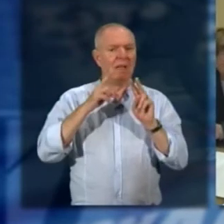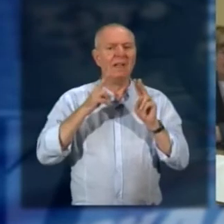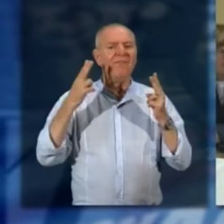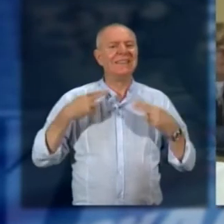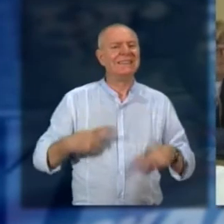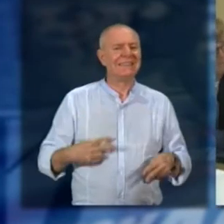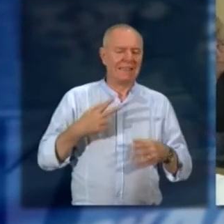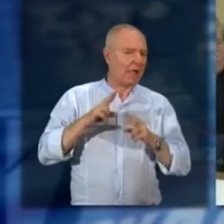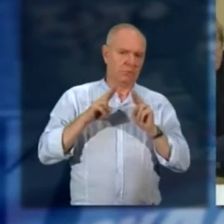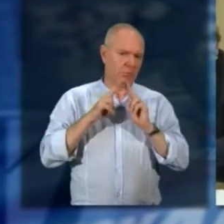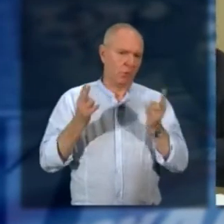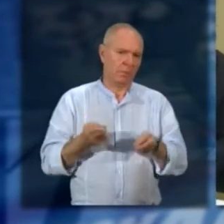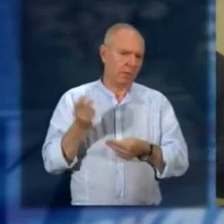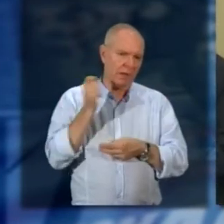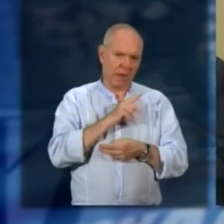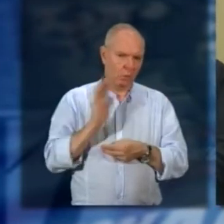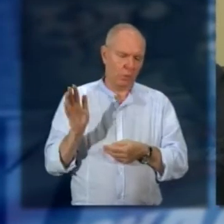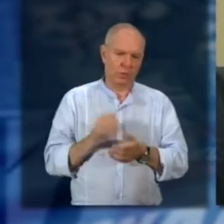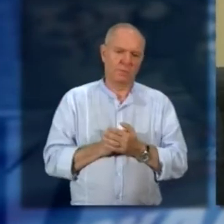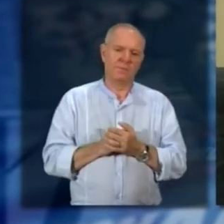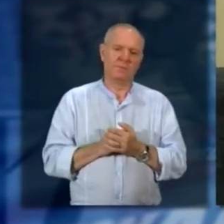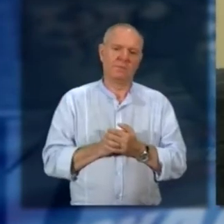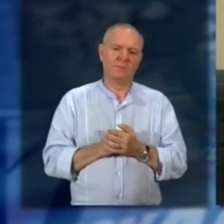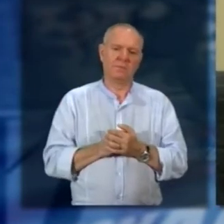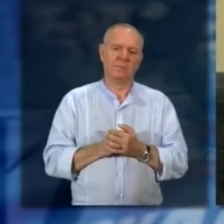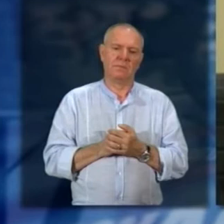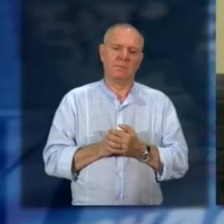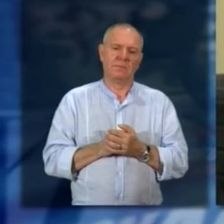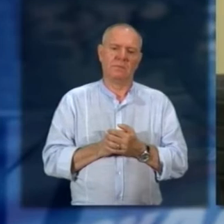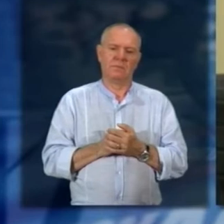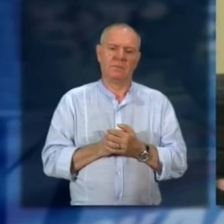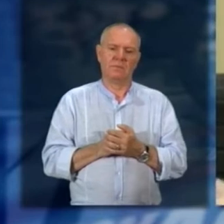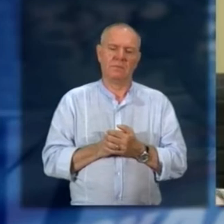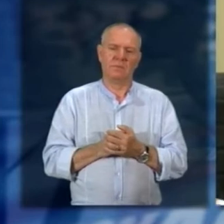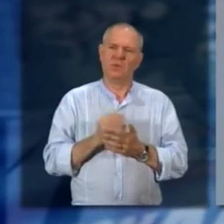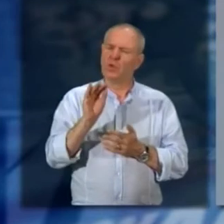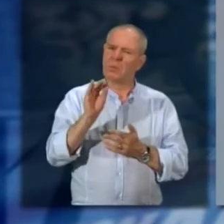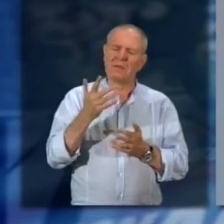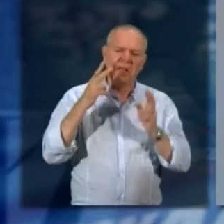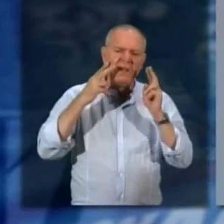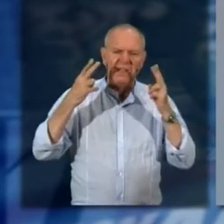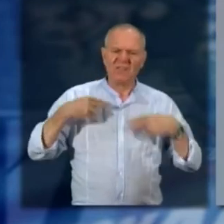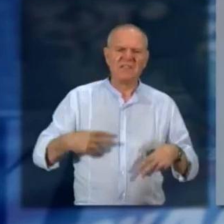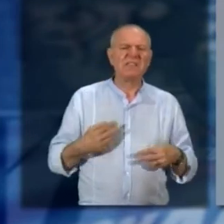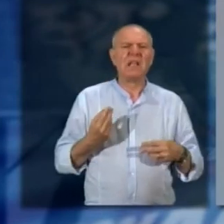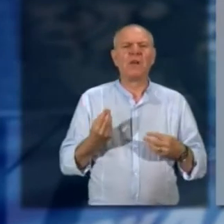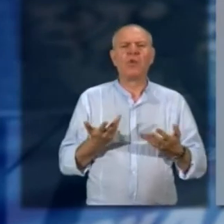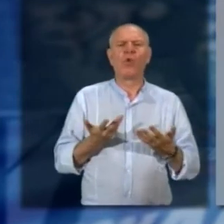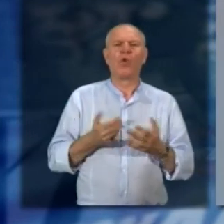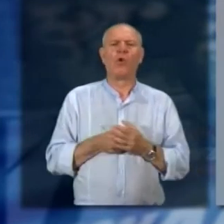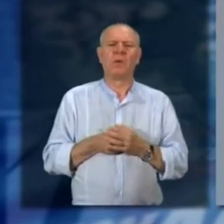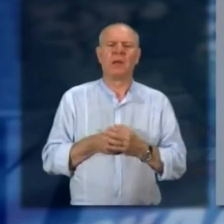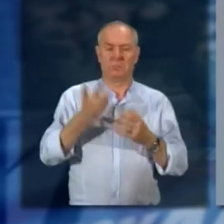gratuite naturalmente certo ecco che cosa viene fatto però esattamente durante la visita di controllo quando una persona si